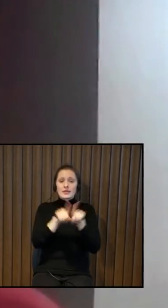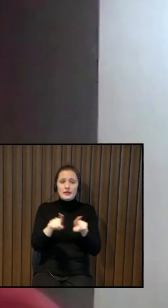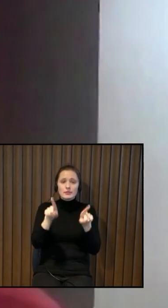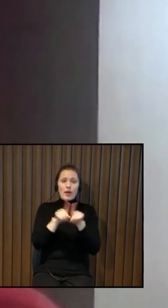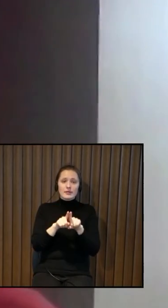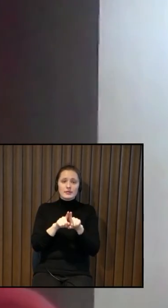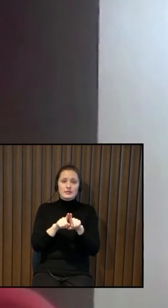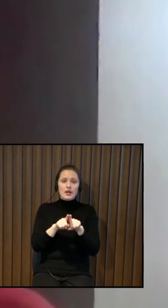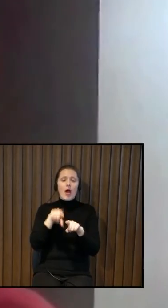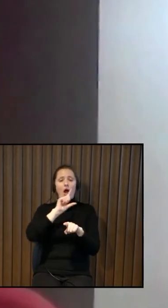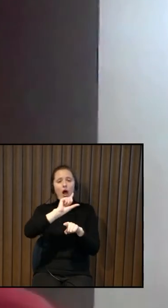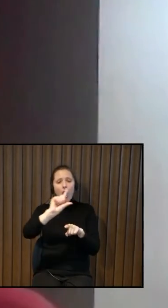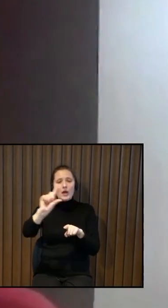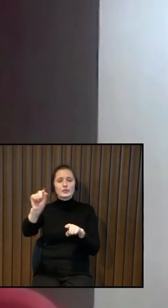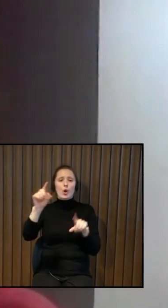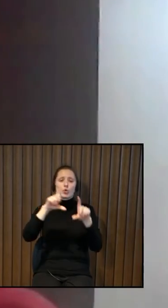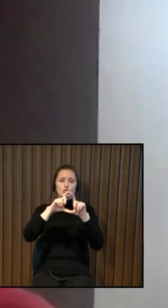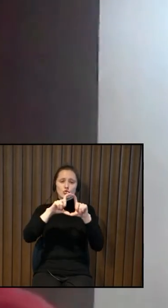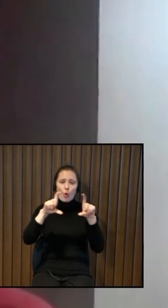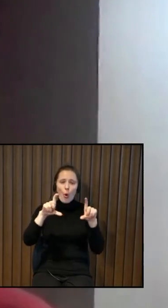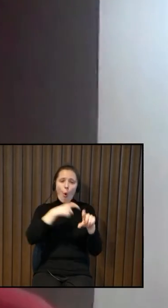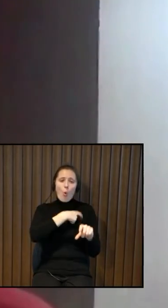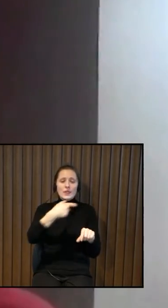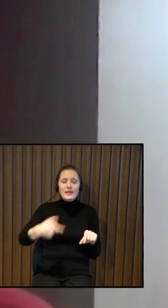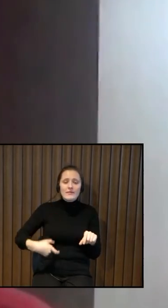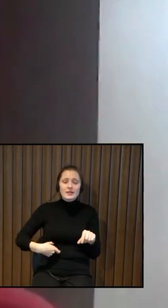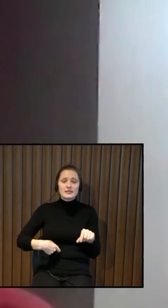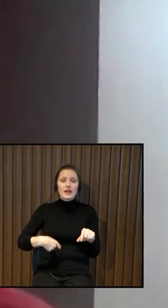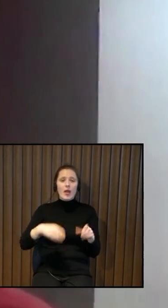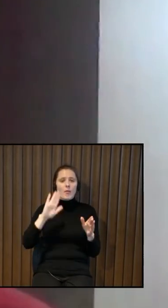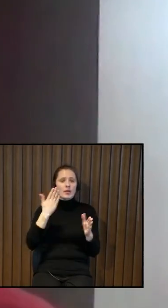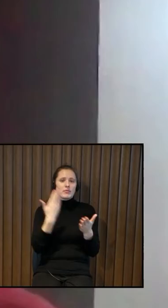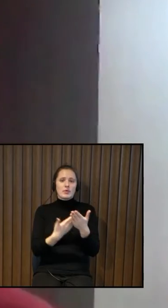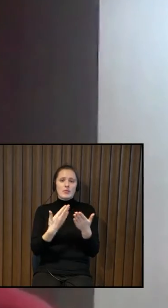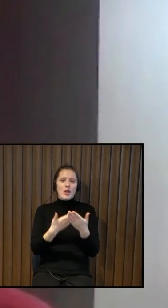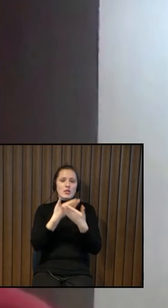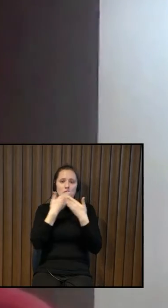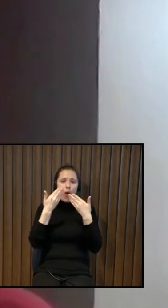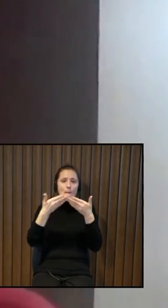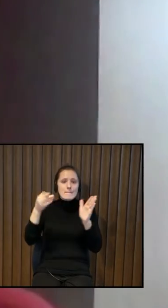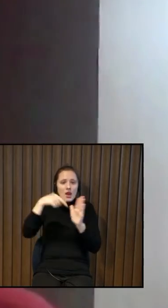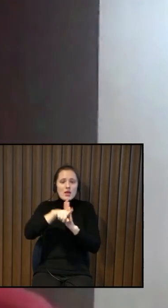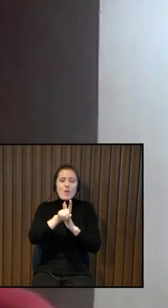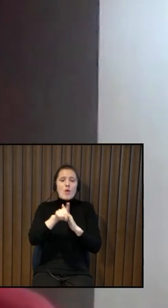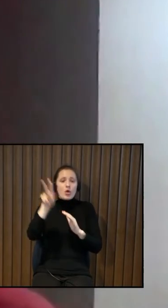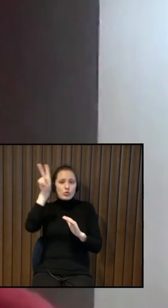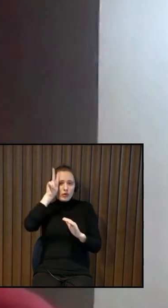aizbrauc cilvēks universitāti, bet tu, piemēram, nav pieejamas tolets, vai viņš var mācīties,